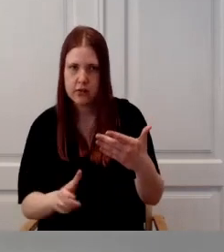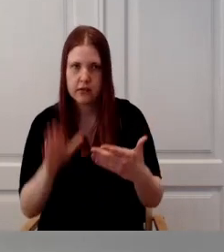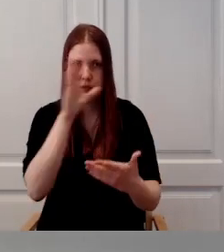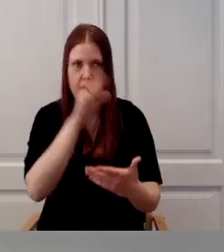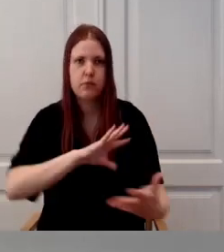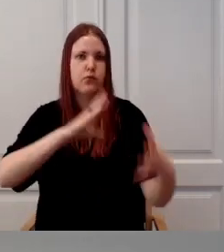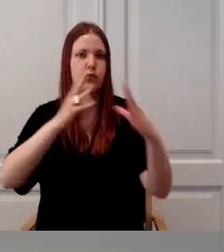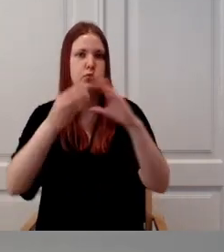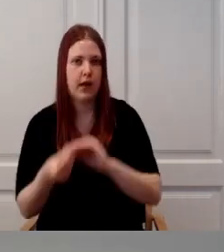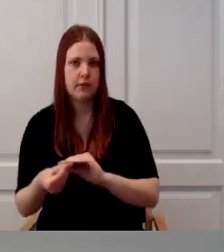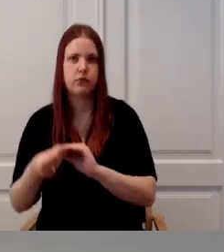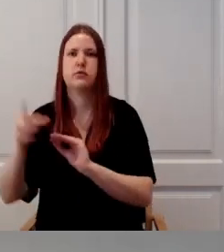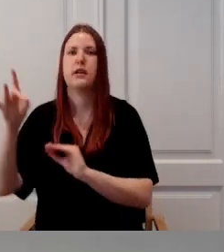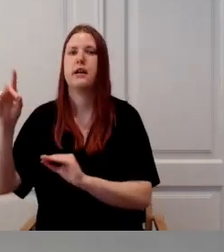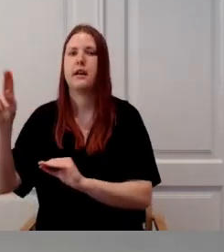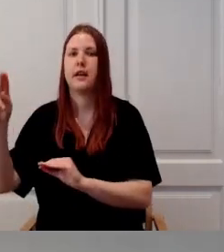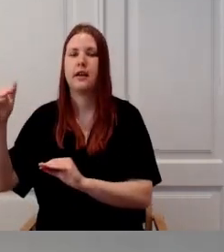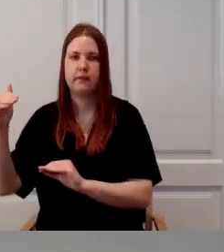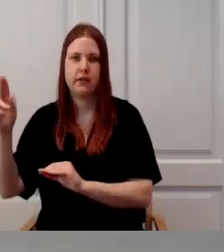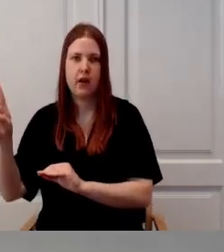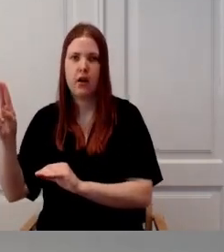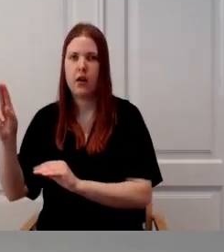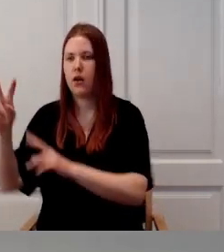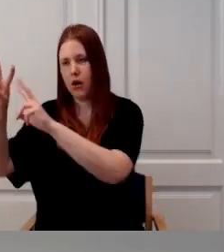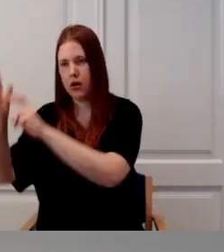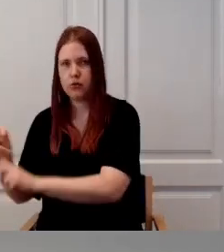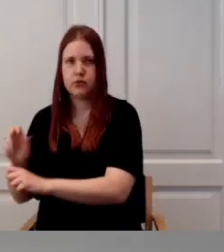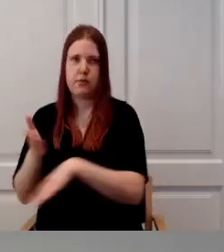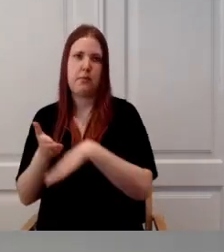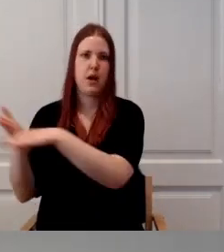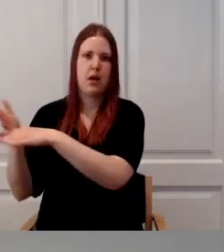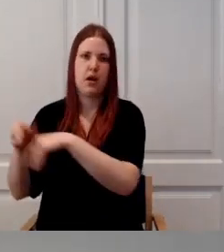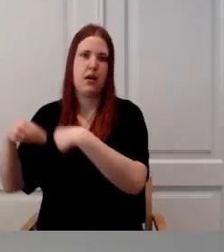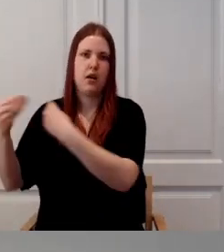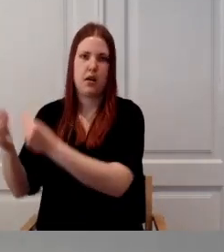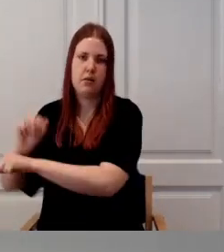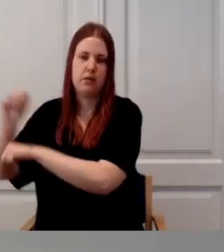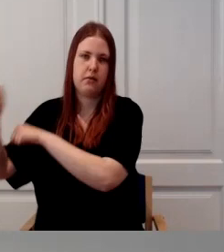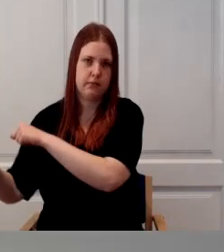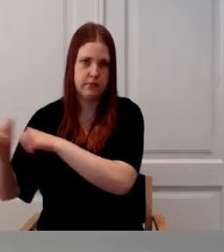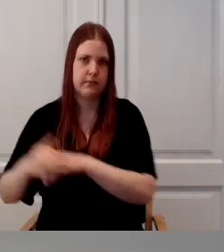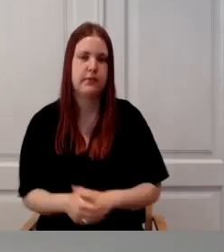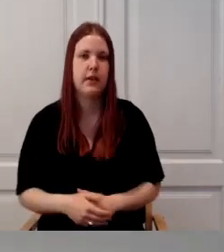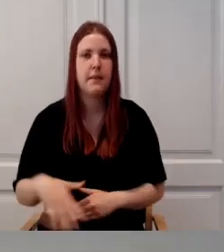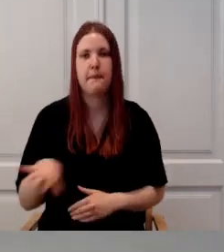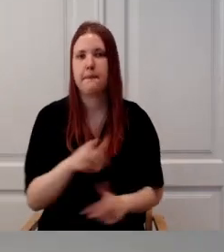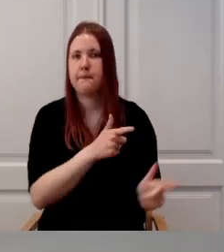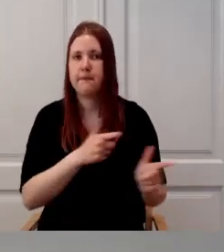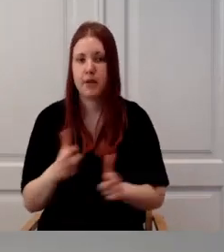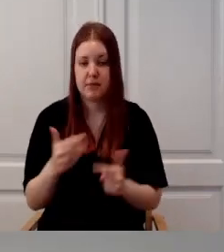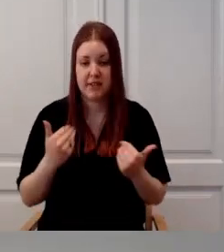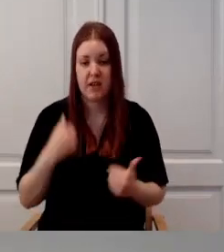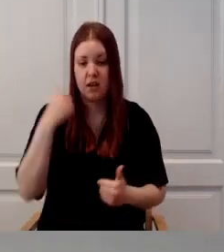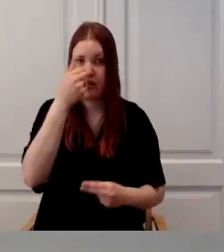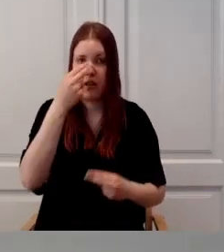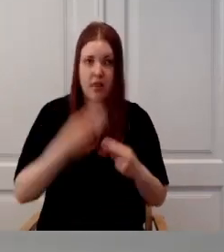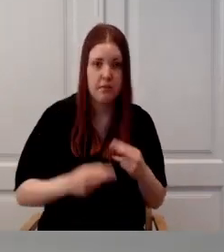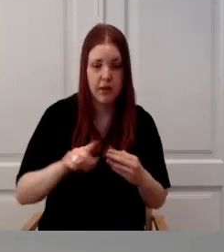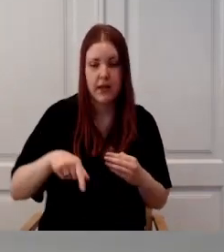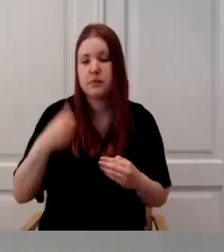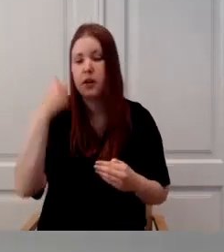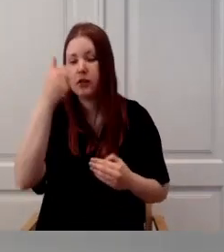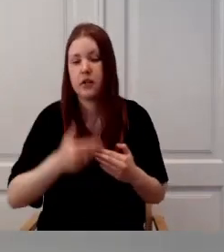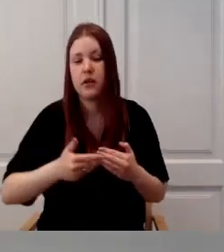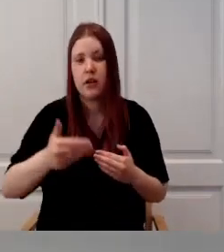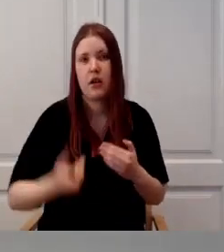ja oleme ka valmistuma selleks, et siis selle aasta lõpus või uue aasta alguses siis ka RFK põhised hakata hindama.